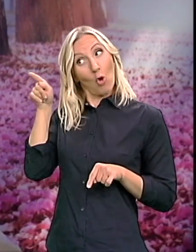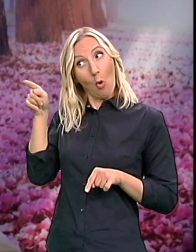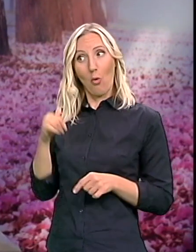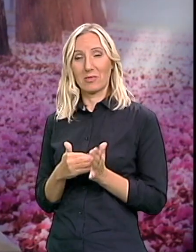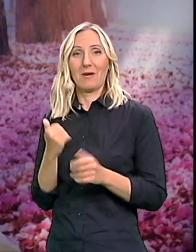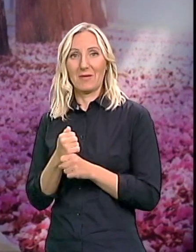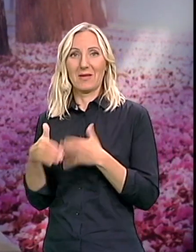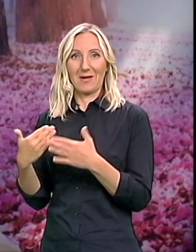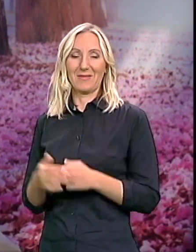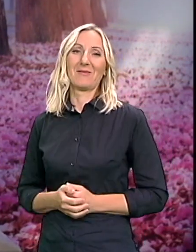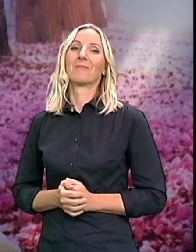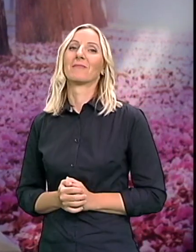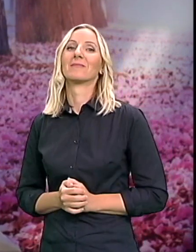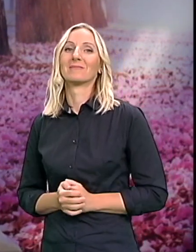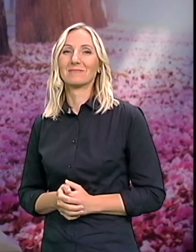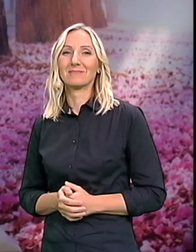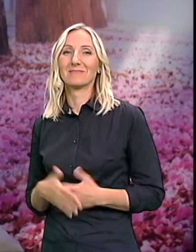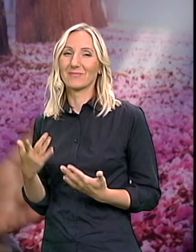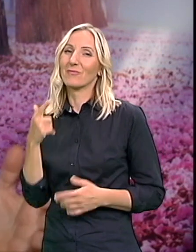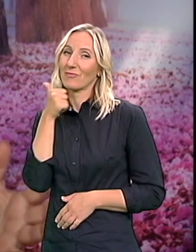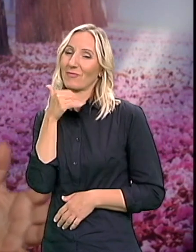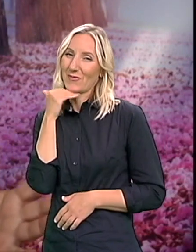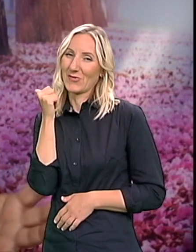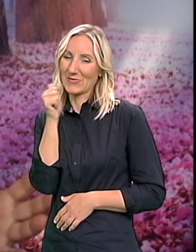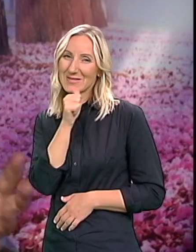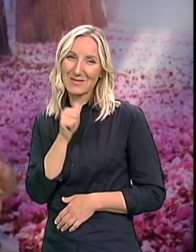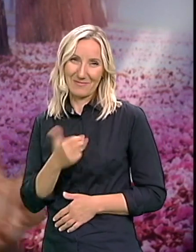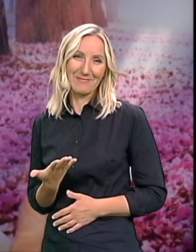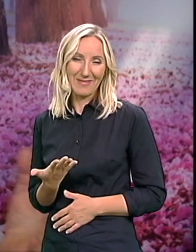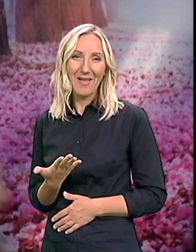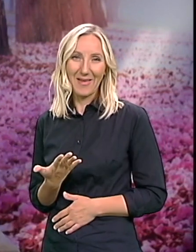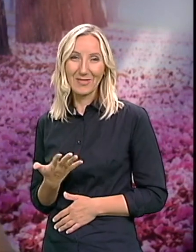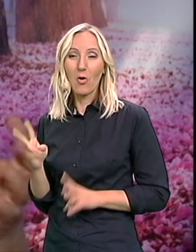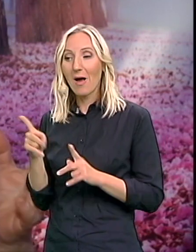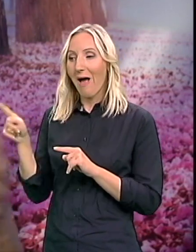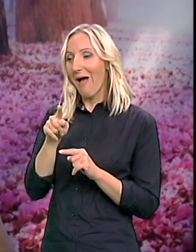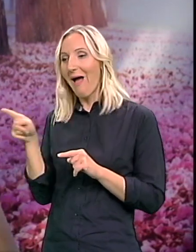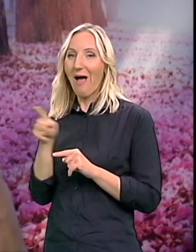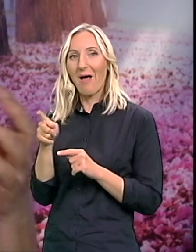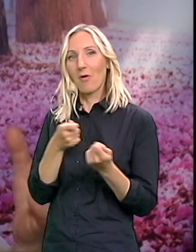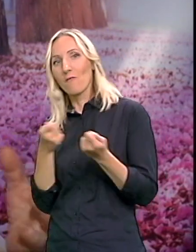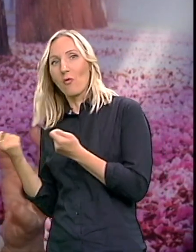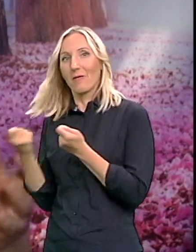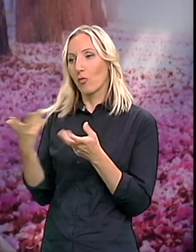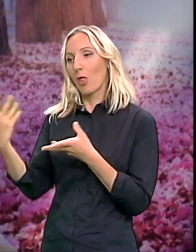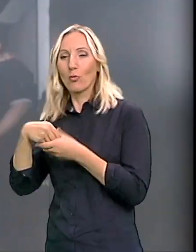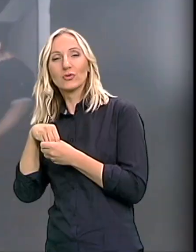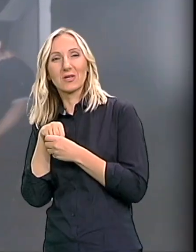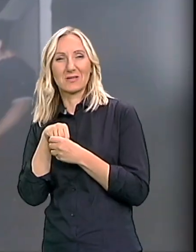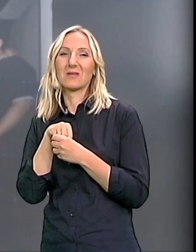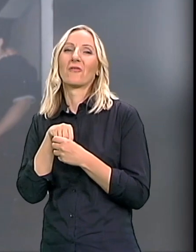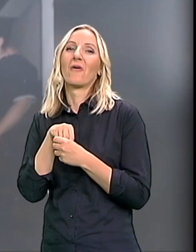bilo Čak je Kako kažem To je bilo Mnogo slatko i simpatično Kako su oni jedno drugo vukli I učestvovali